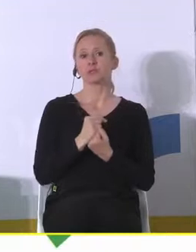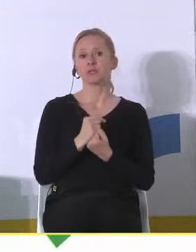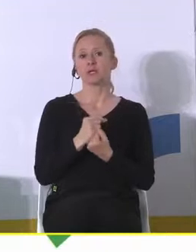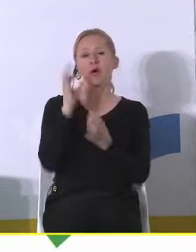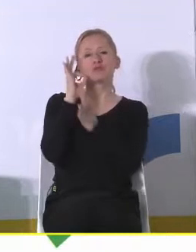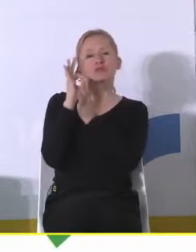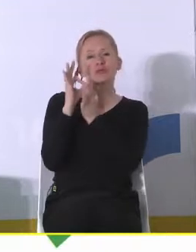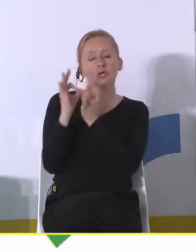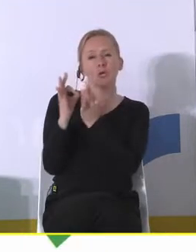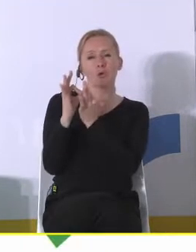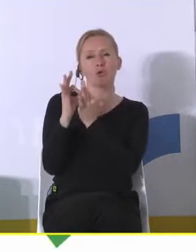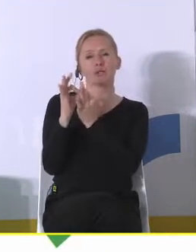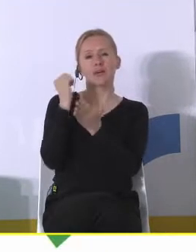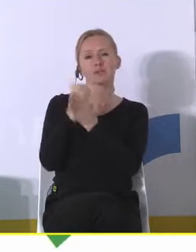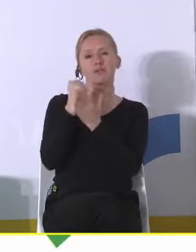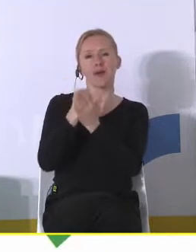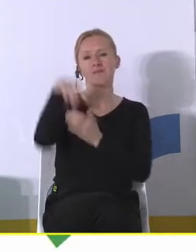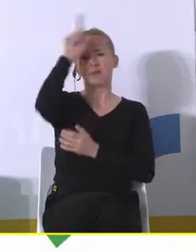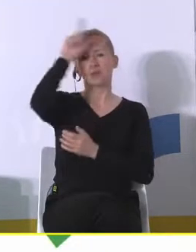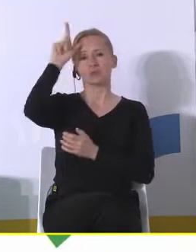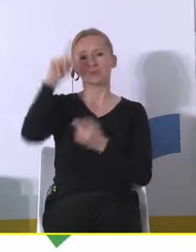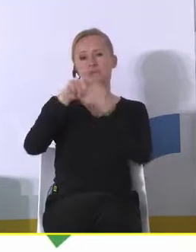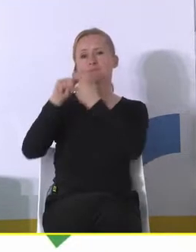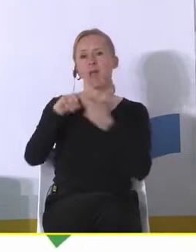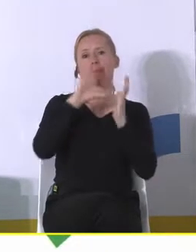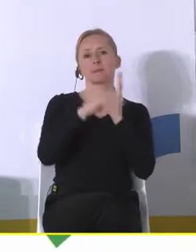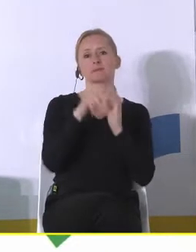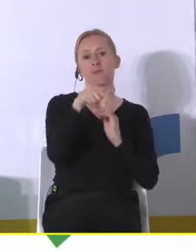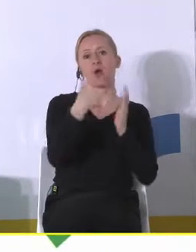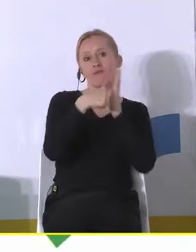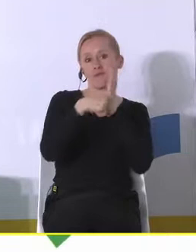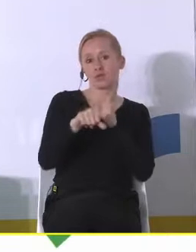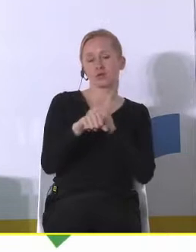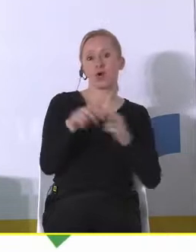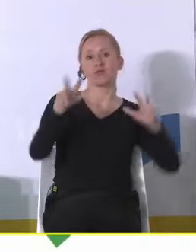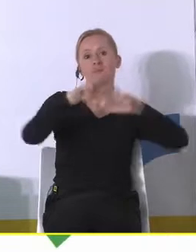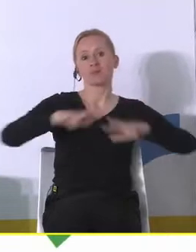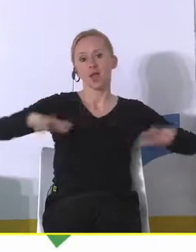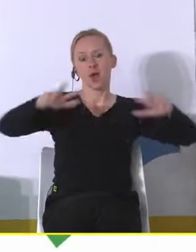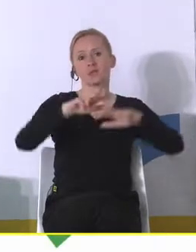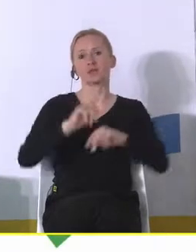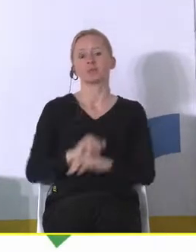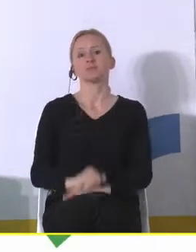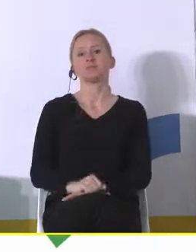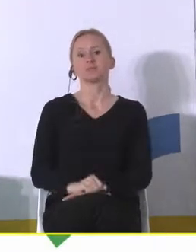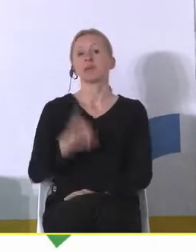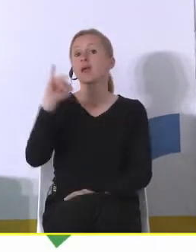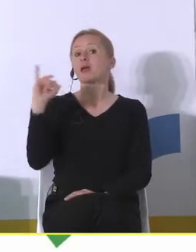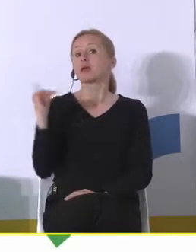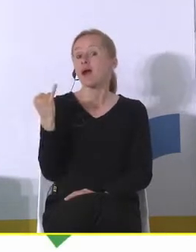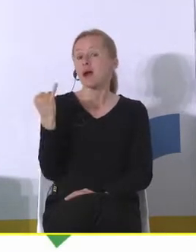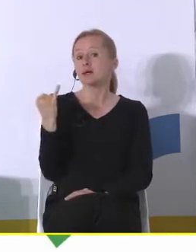szczególnie w ramach spraw demograficznych związanych miastem, ująć ten wątek związany z rodzinami. I o tym, jak